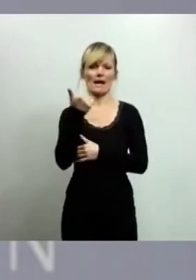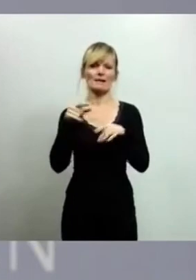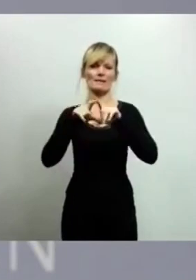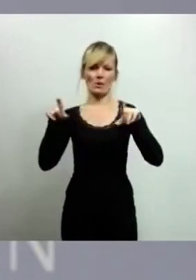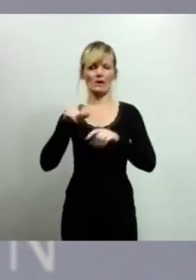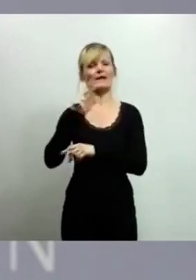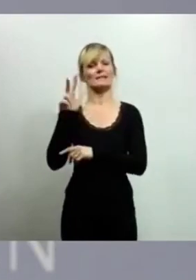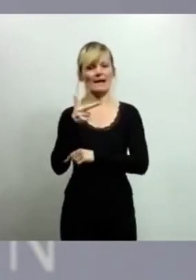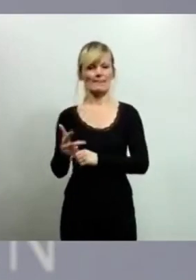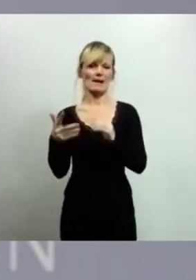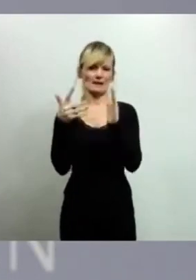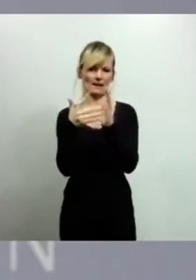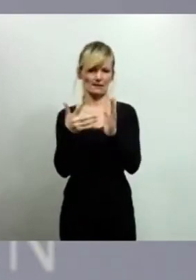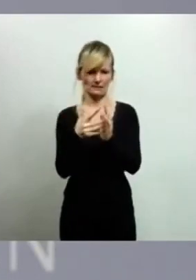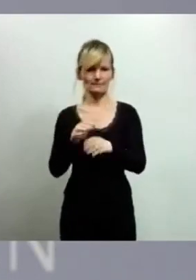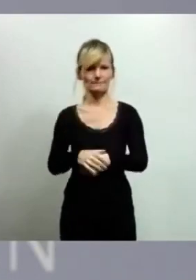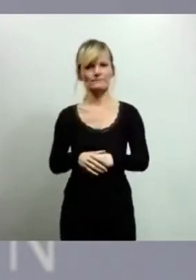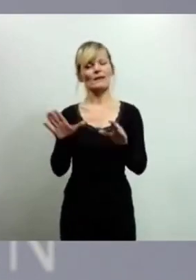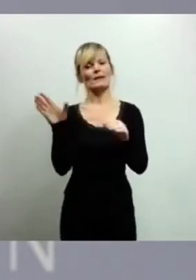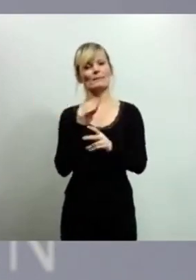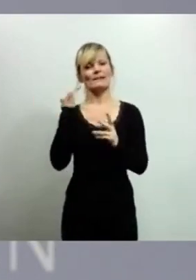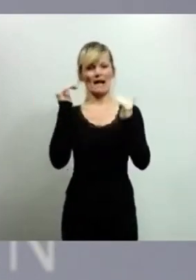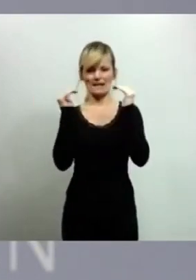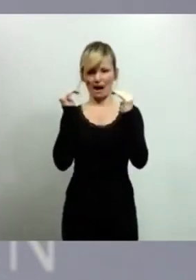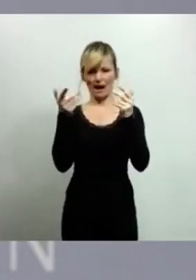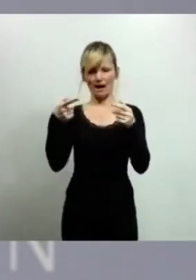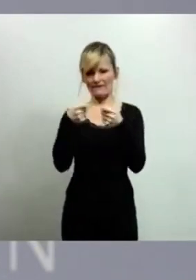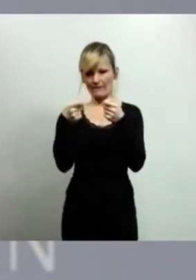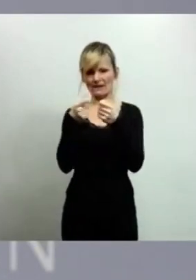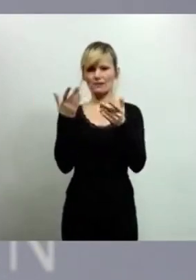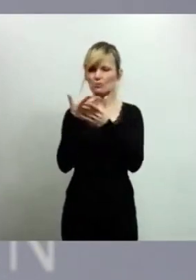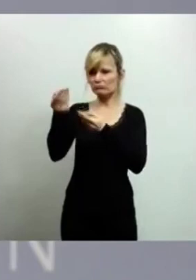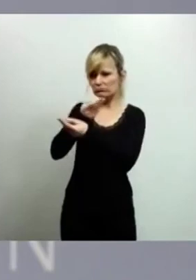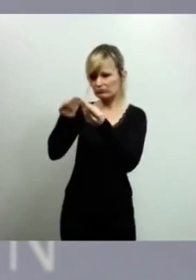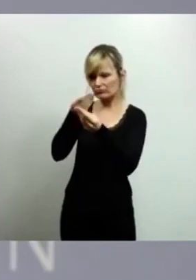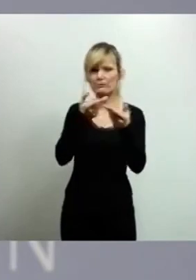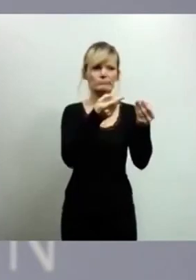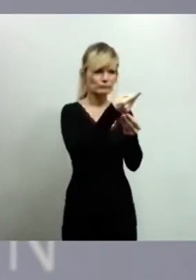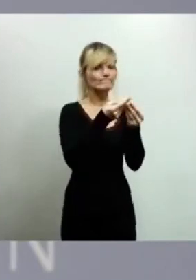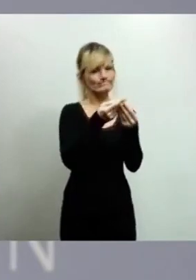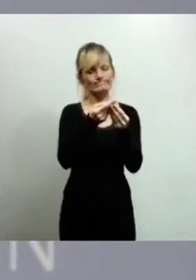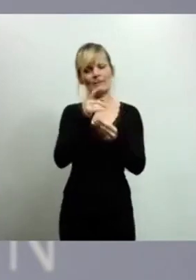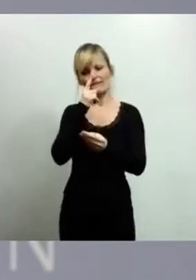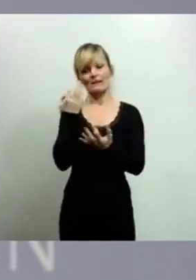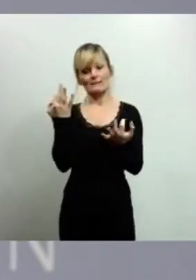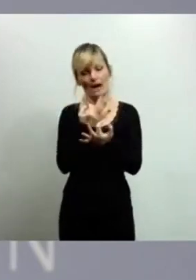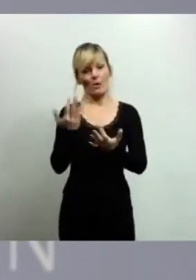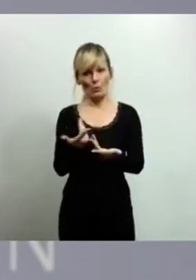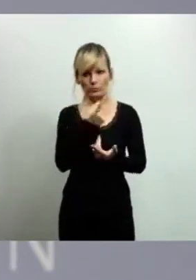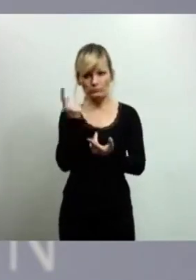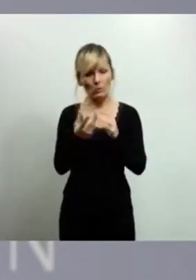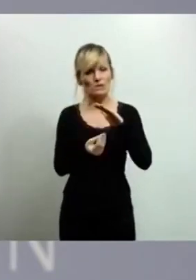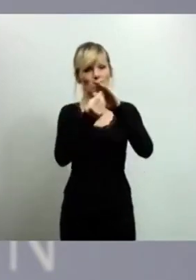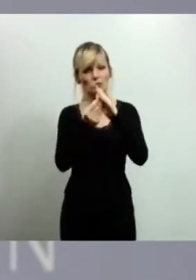Liga-Verbänden gesprochen. Und wenn dort Hilfe und Unterstützung notwendig ist, werden wir auf der einen Seite als Freistaat nochmal die Möglichkeit einräumen,